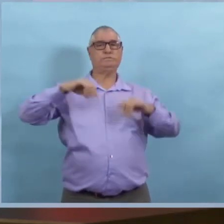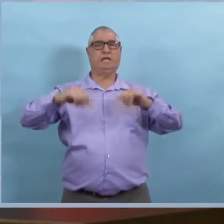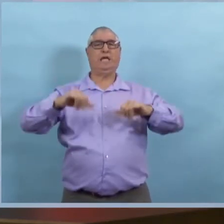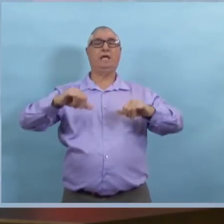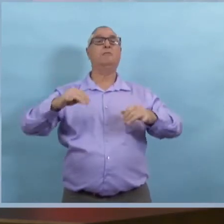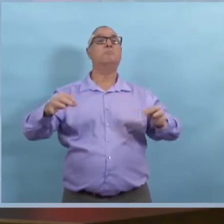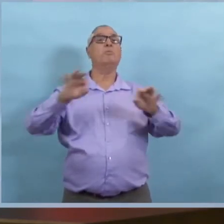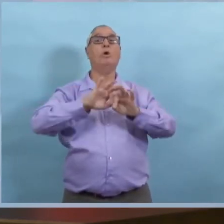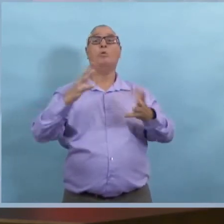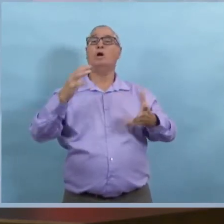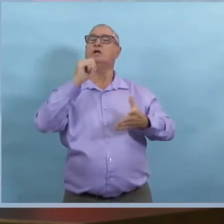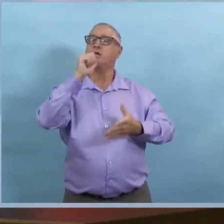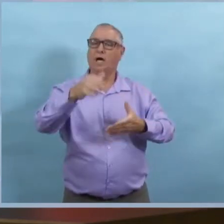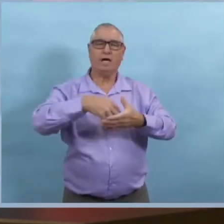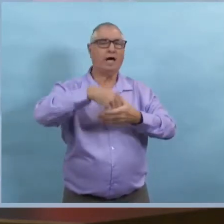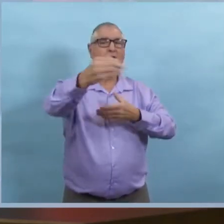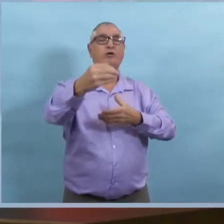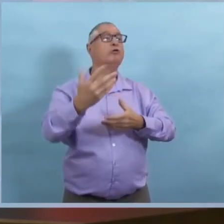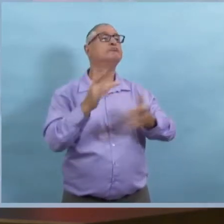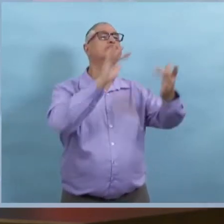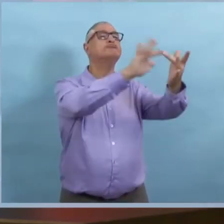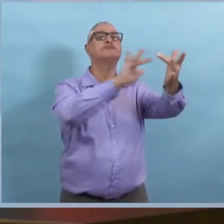nombre de contacts à l'extérieur de chez nous.